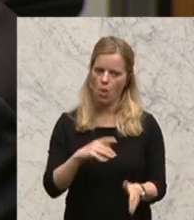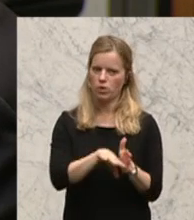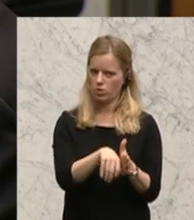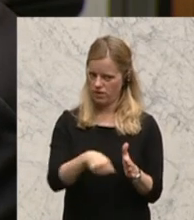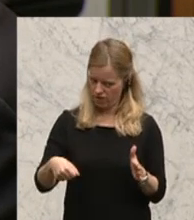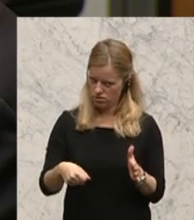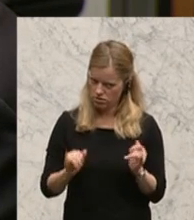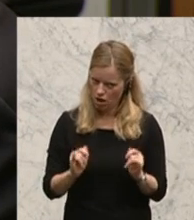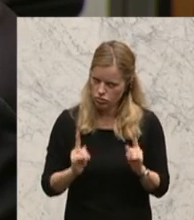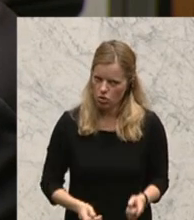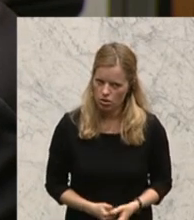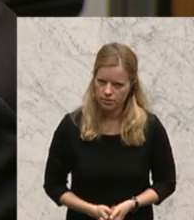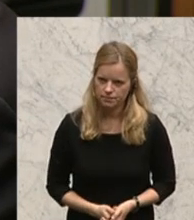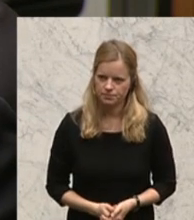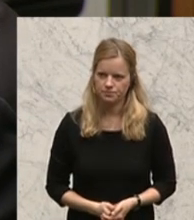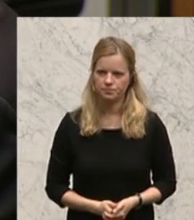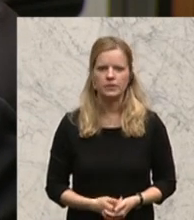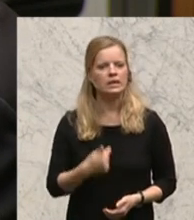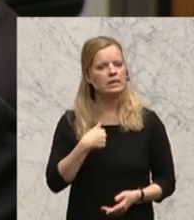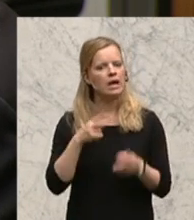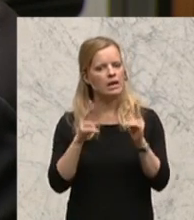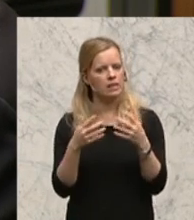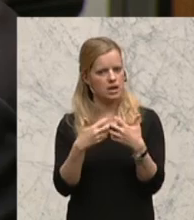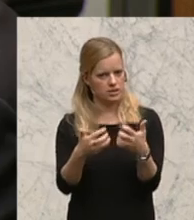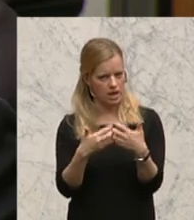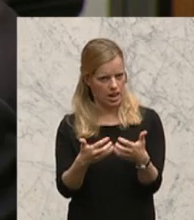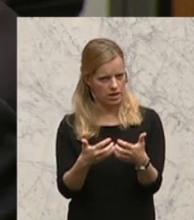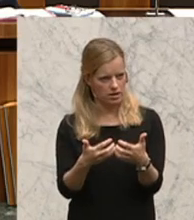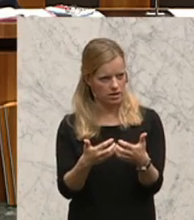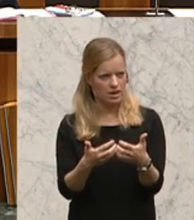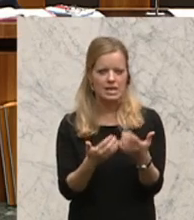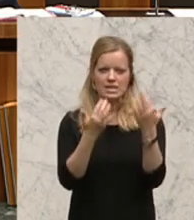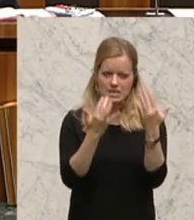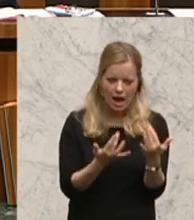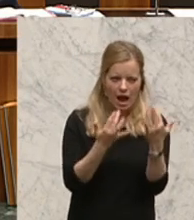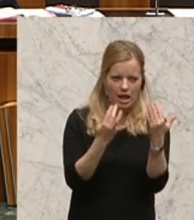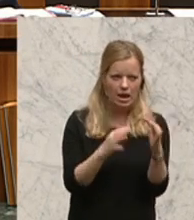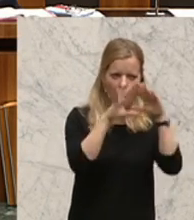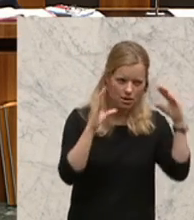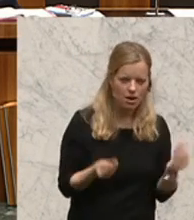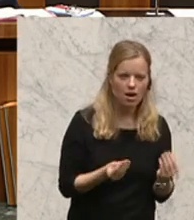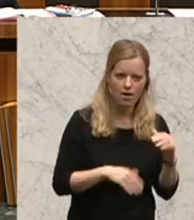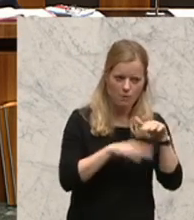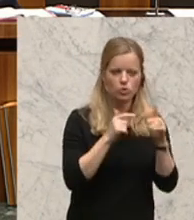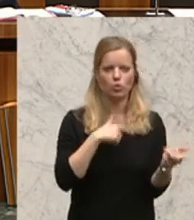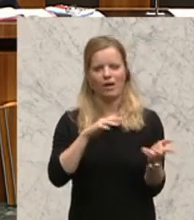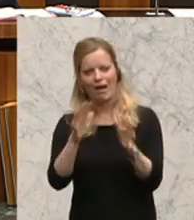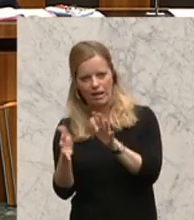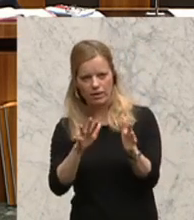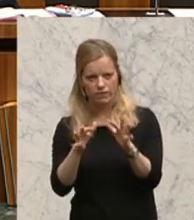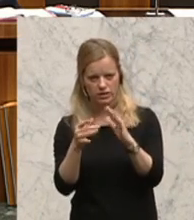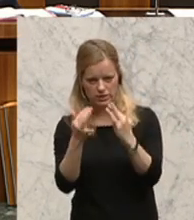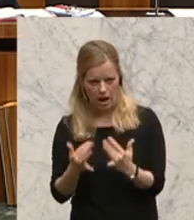Ich kann Ihnen berichten, dass in absoluten Zahlen und auch in relativen Zahlen im Vergleich zur Anzahl unserer Abgeordneten